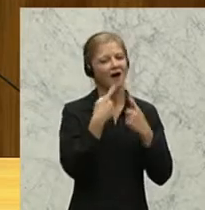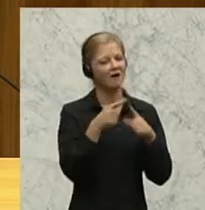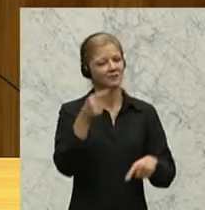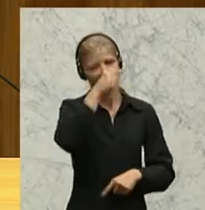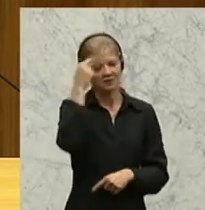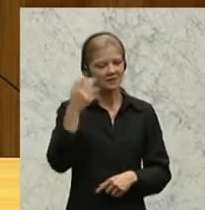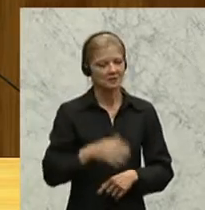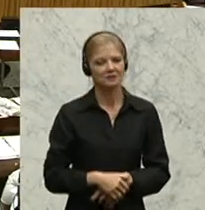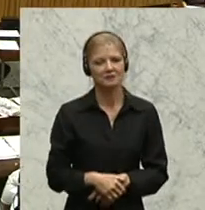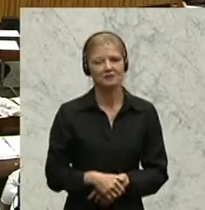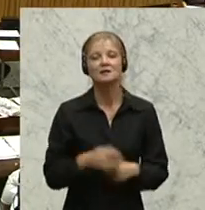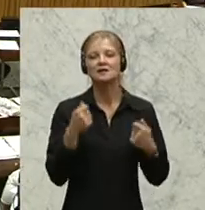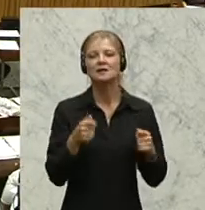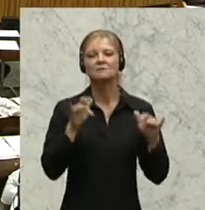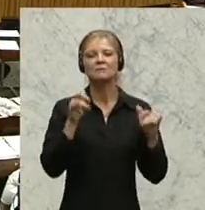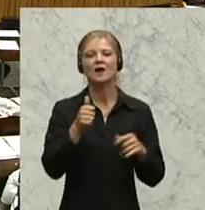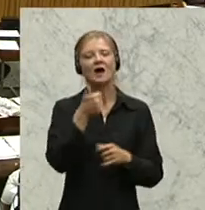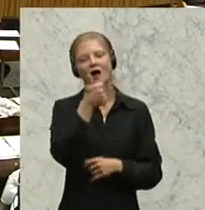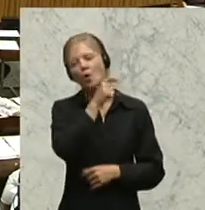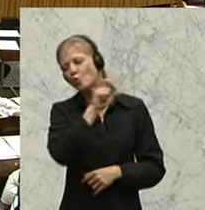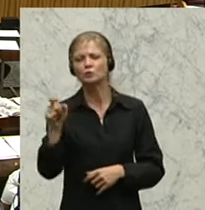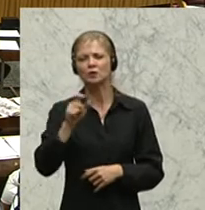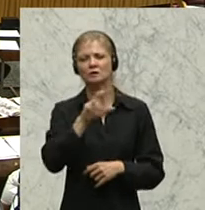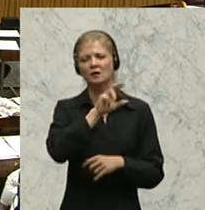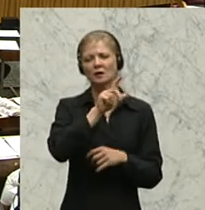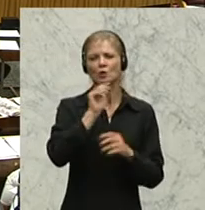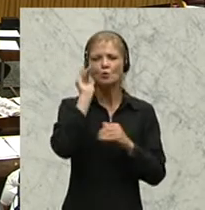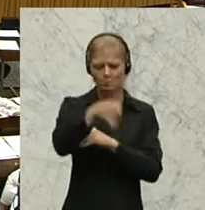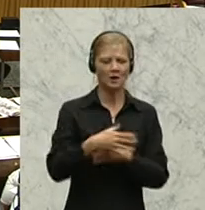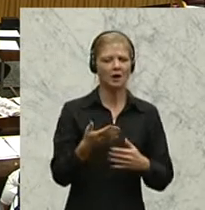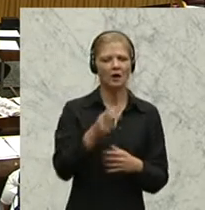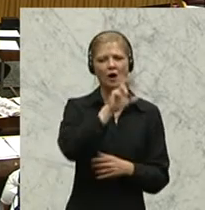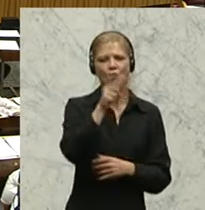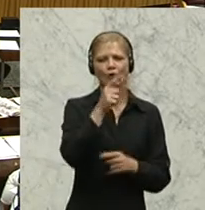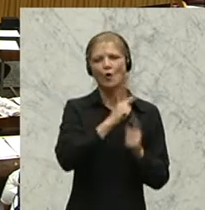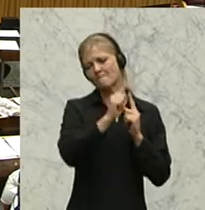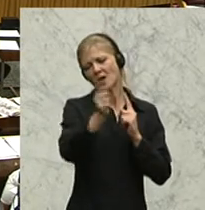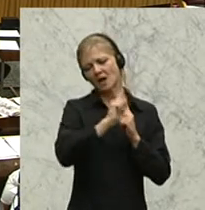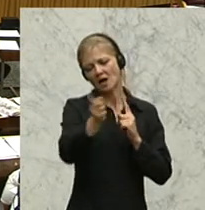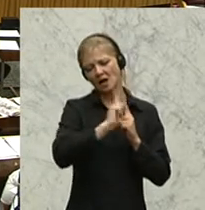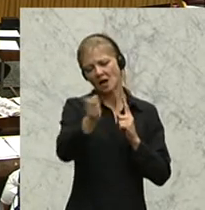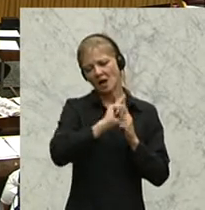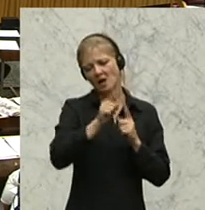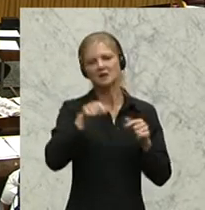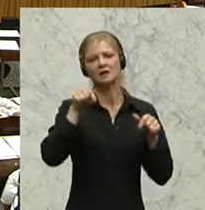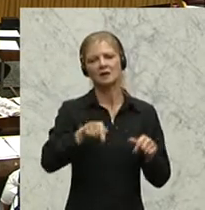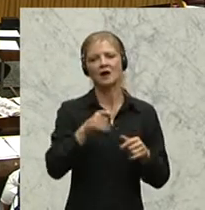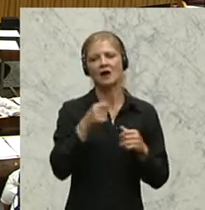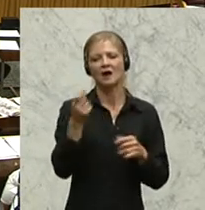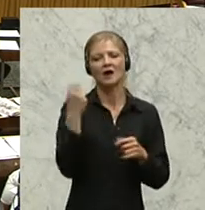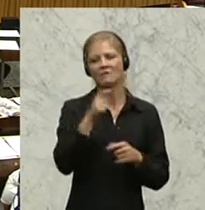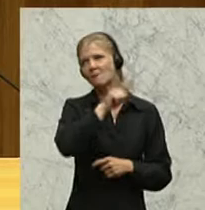hunderte Wochenpendler, die von Osttirol in den Großraum Münden zum Arbeiten fahren. Diese Ausnahme ist